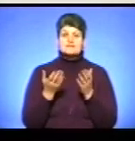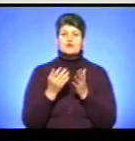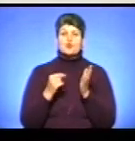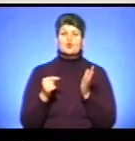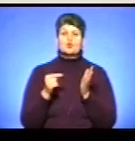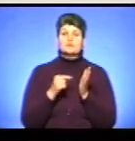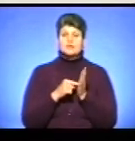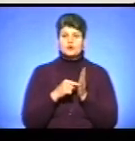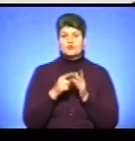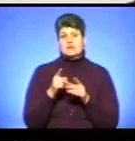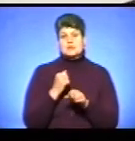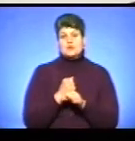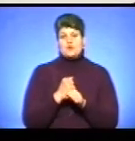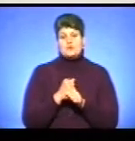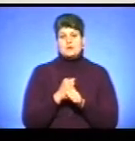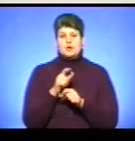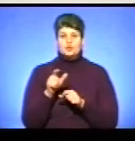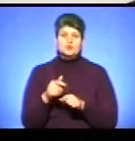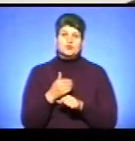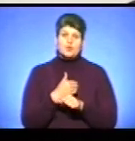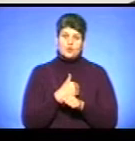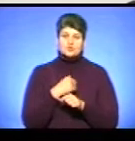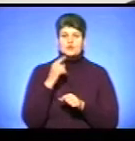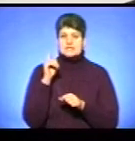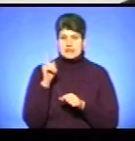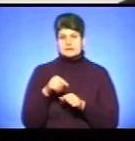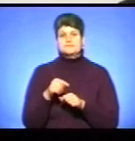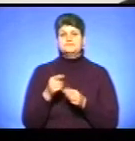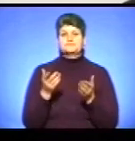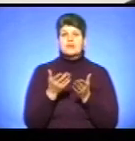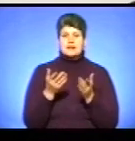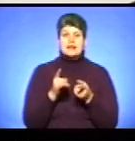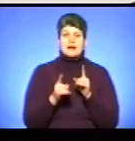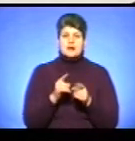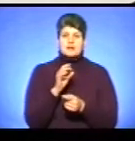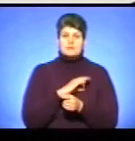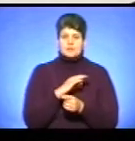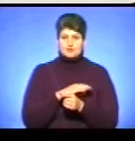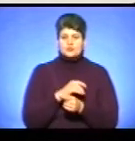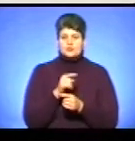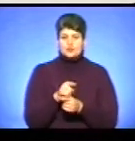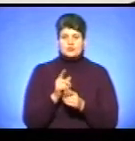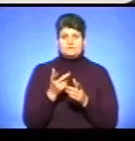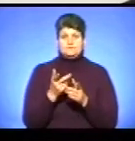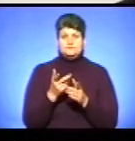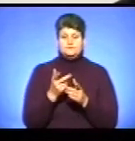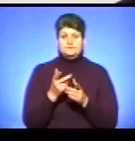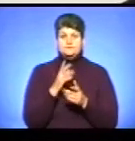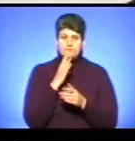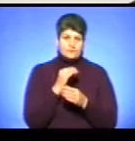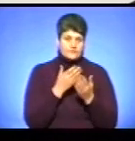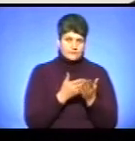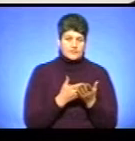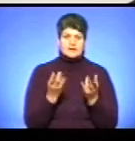метою вона зроблена. Адже ж люди хочуть знати, який є реальний прибуток того перевізника, які є